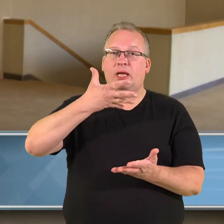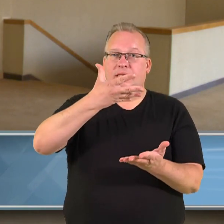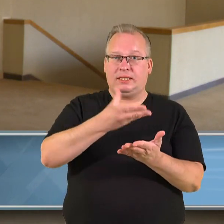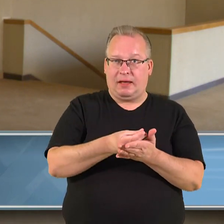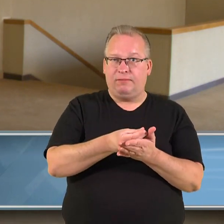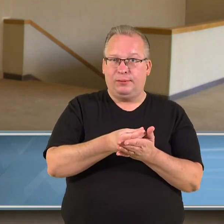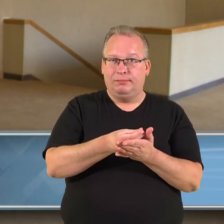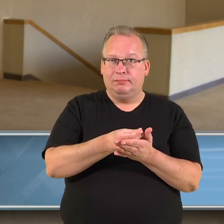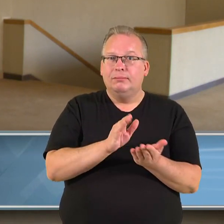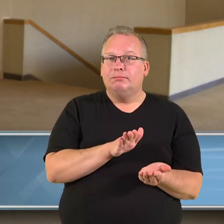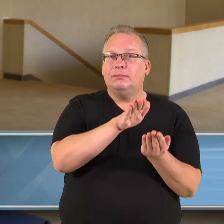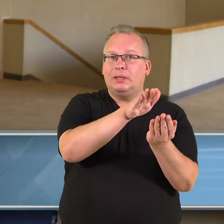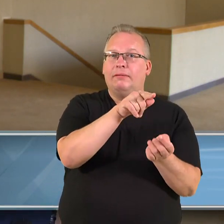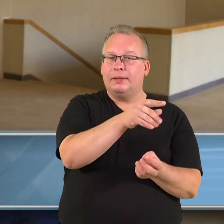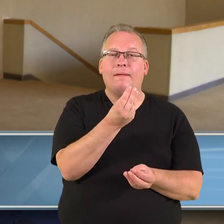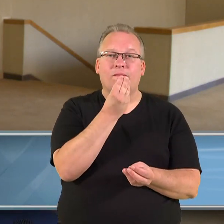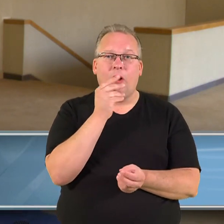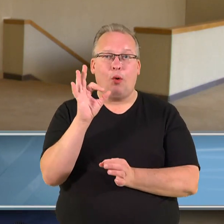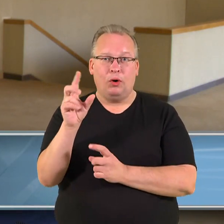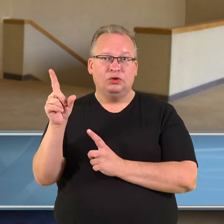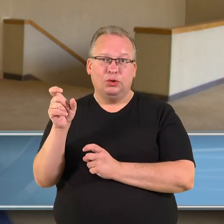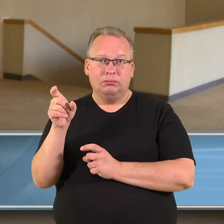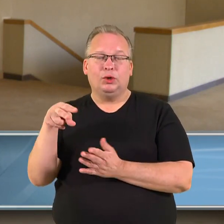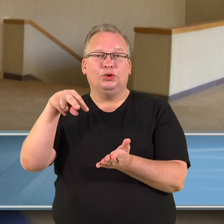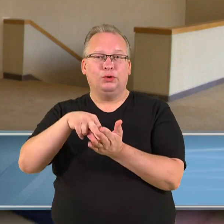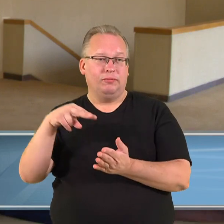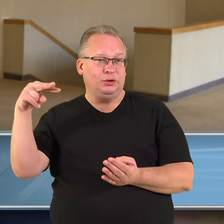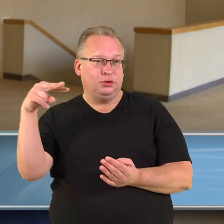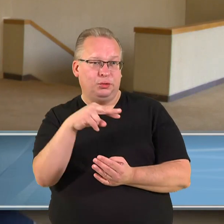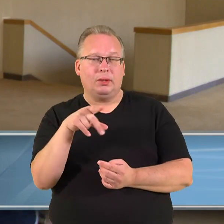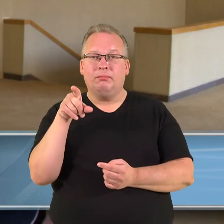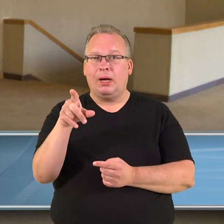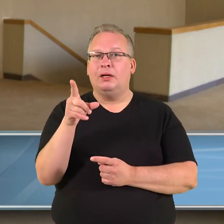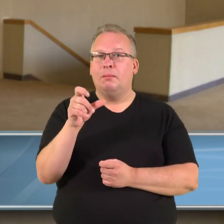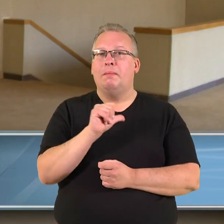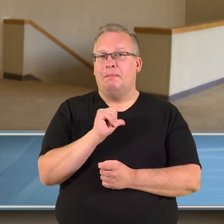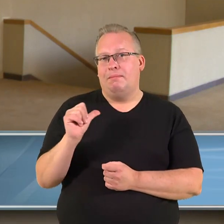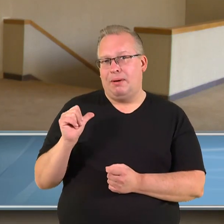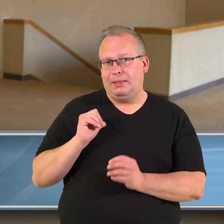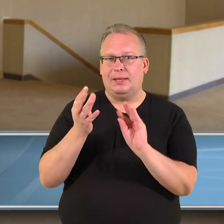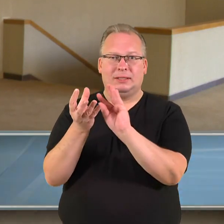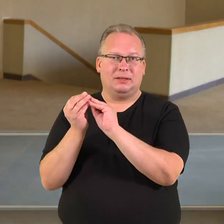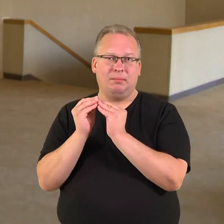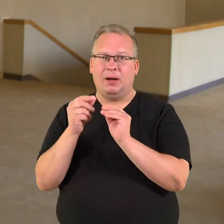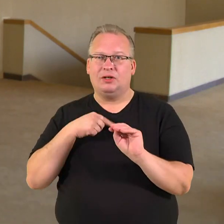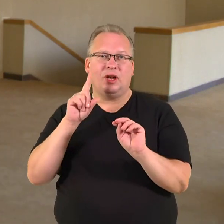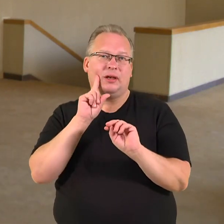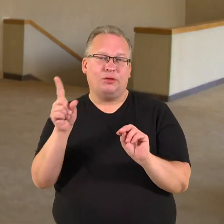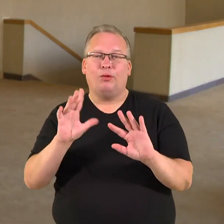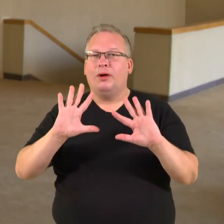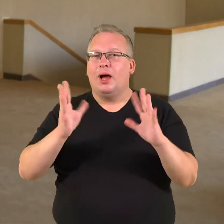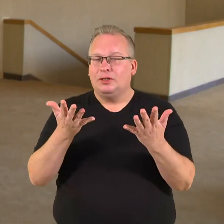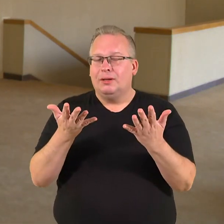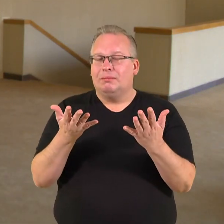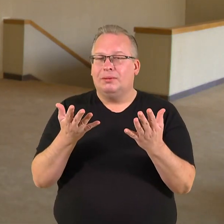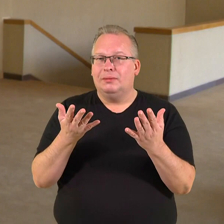davinį ir jie balgo, o šaulys stovi ir žiūri. Bet šaulyje perdavosi patys, čia taip nebūdavo, aš nenoriu čia perdėti kažko.